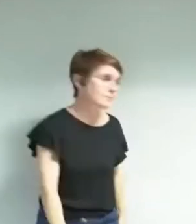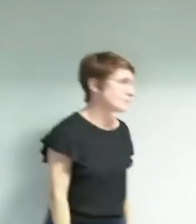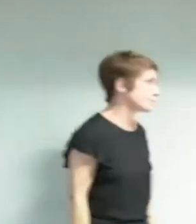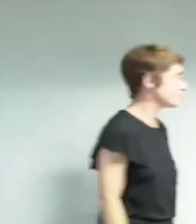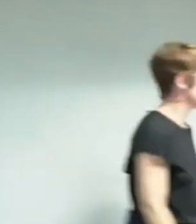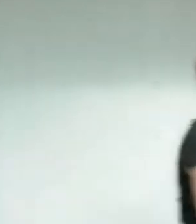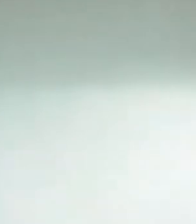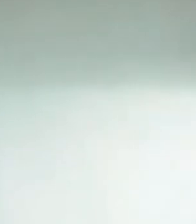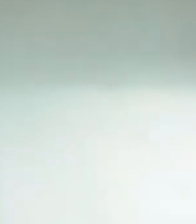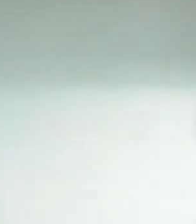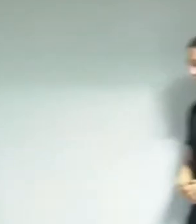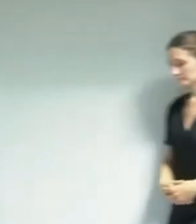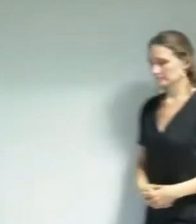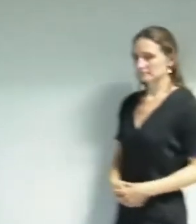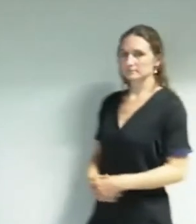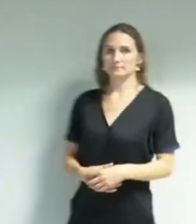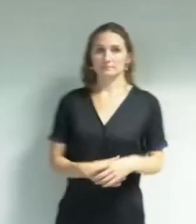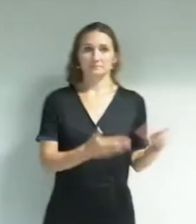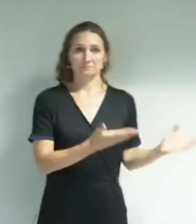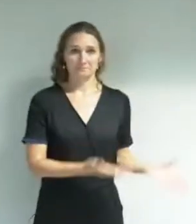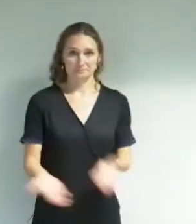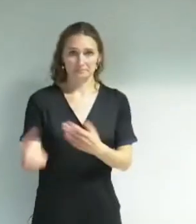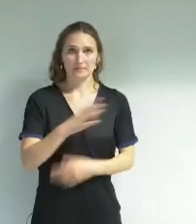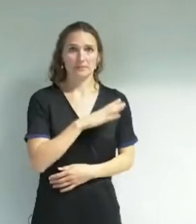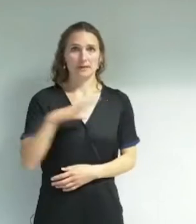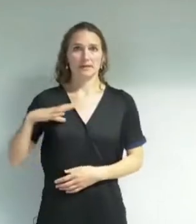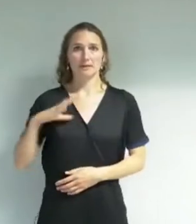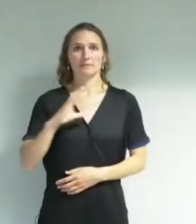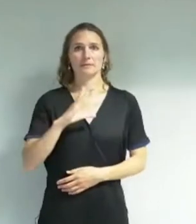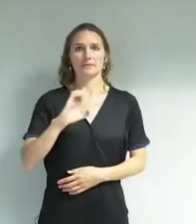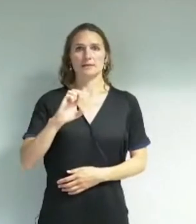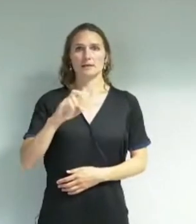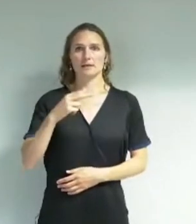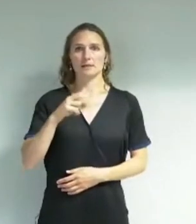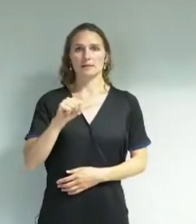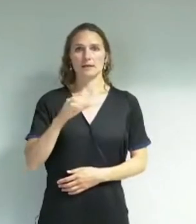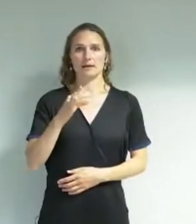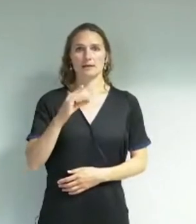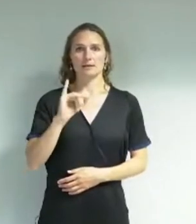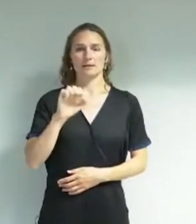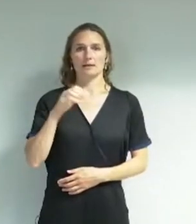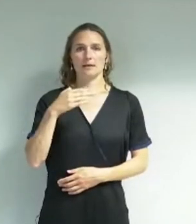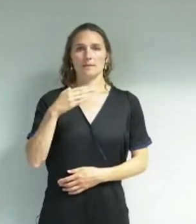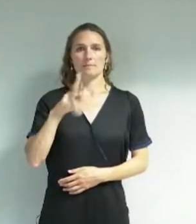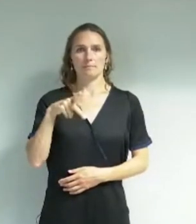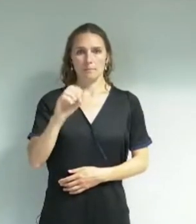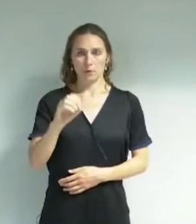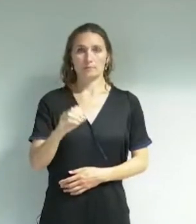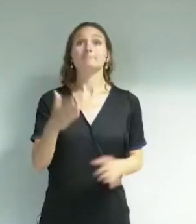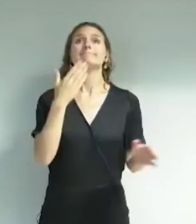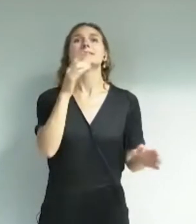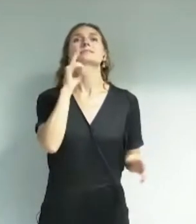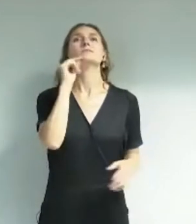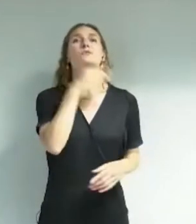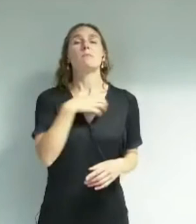Madame, c'est la tième pot. Oui, merci, M. le maire. Je vais essayer d'être assez rapide. D'abord, je voudrais remercier Mme